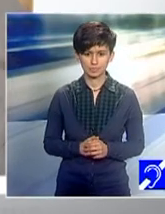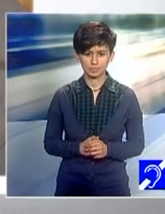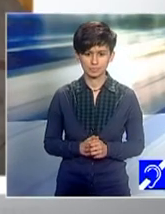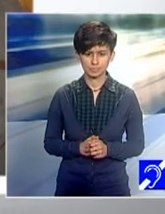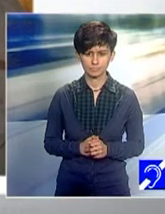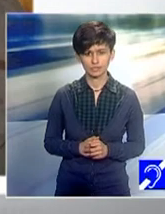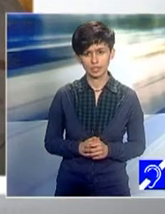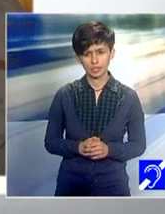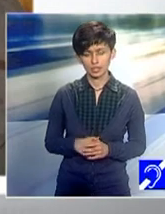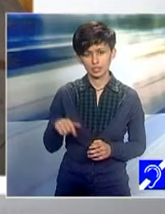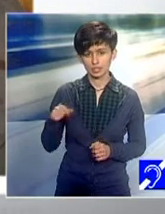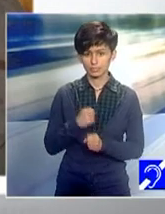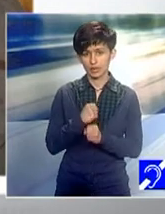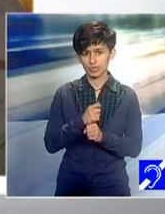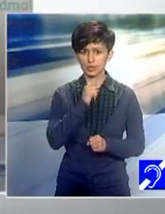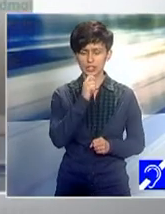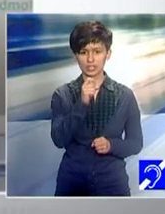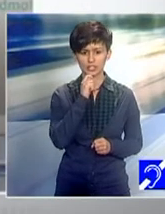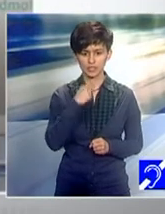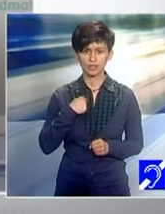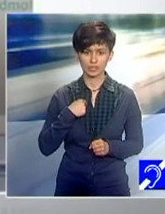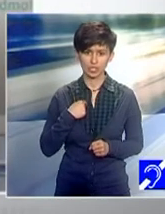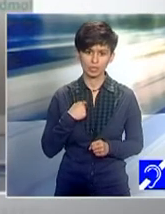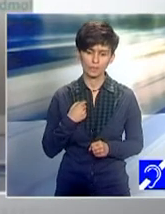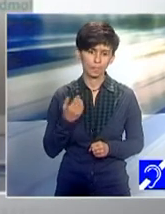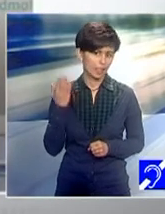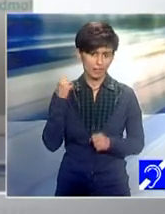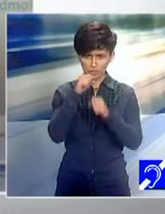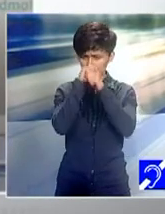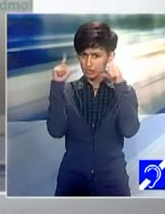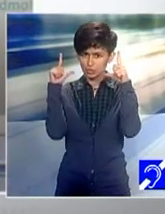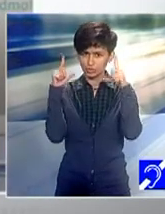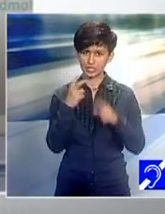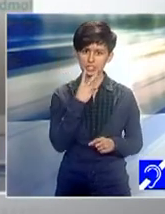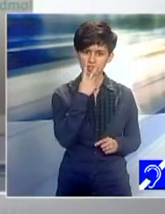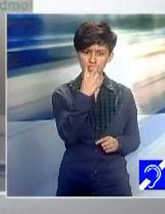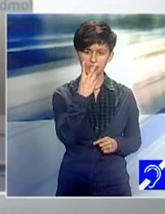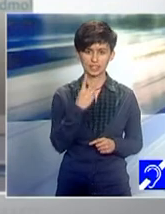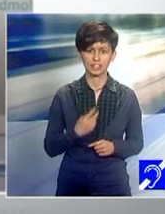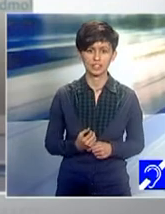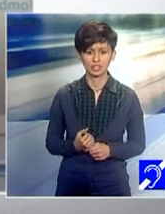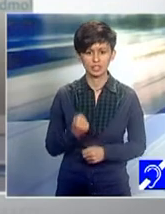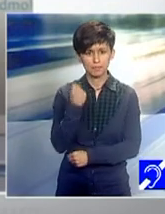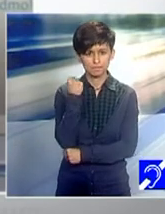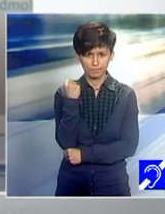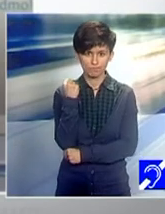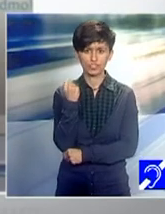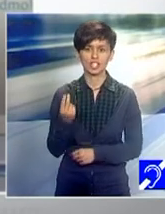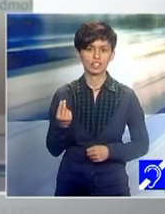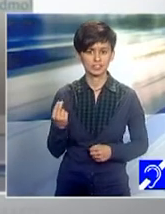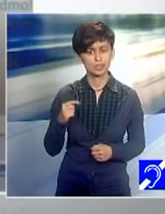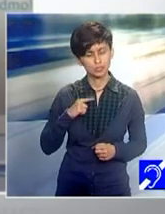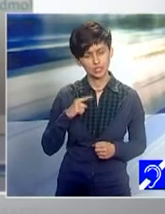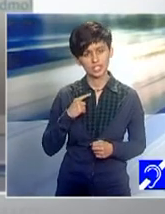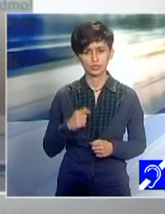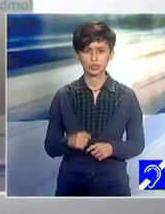interviului, am fost extraordinar de surprinsă să văd cât sunt de ospitalieri și cât sunt de deschiși față de